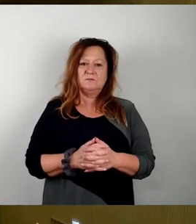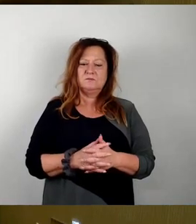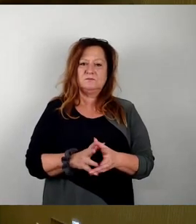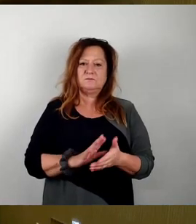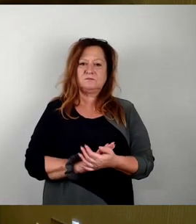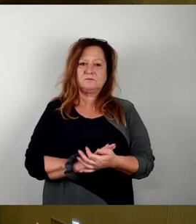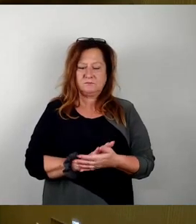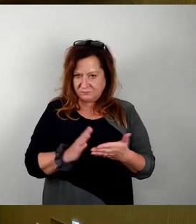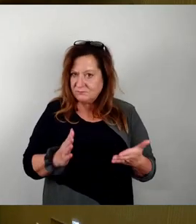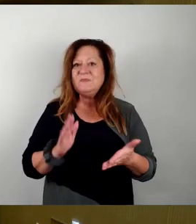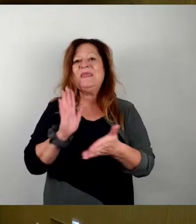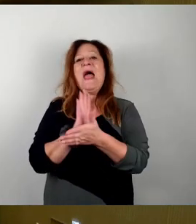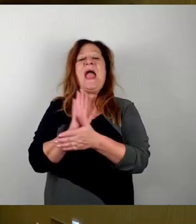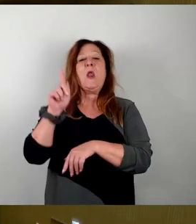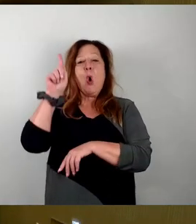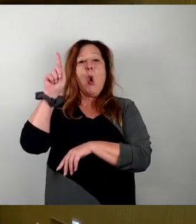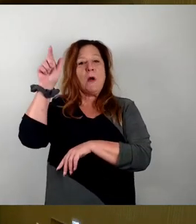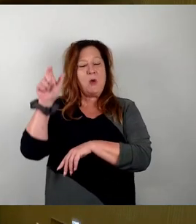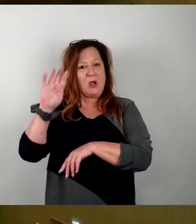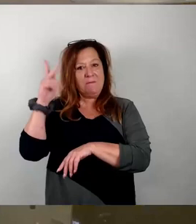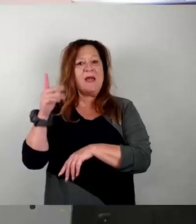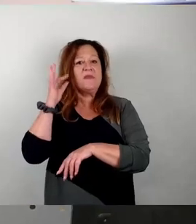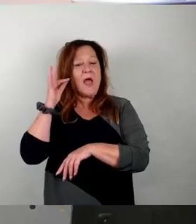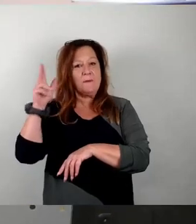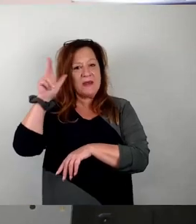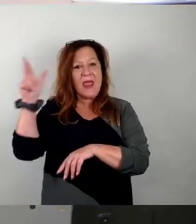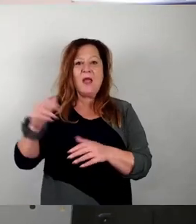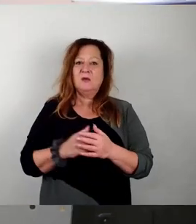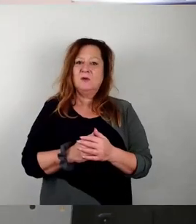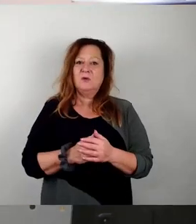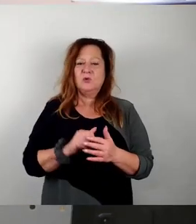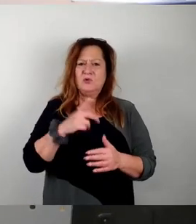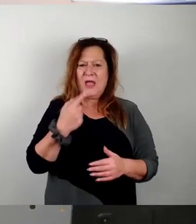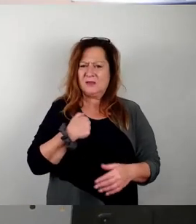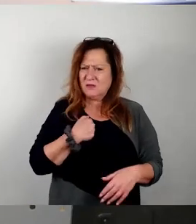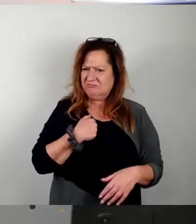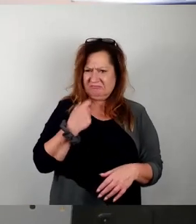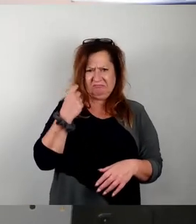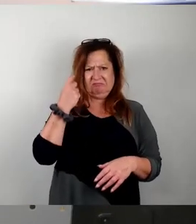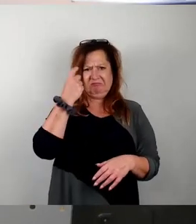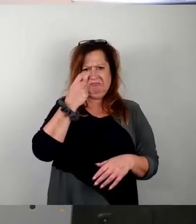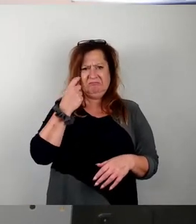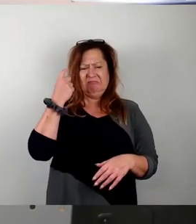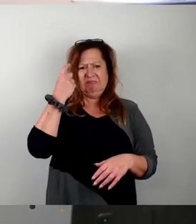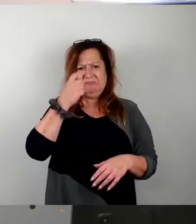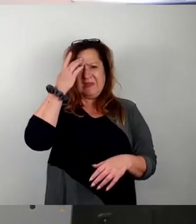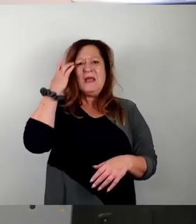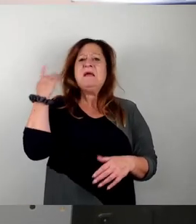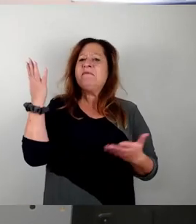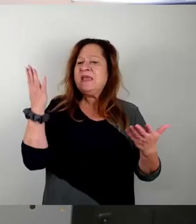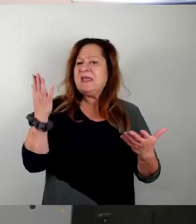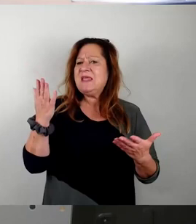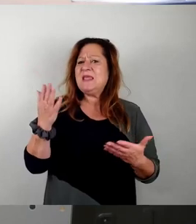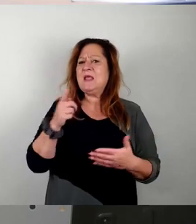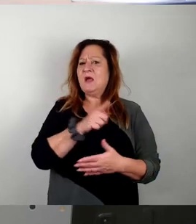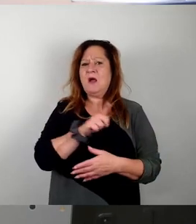Sehr geehrter Herr Oberbürgermeister, sehr geehrte Damen und Herren. Also, als erst einmal möchte ich meine Verwunderung darüber aussprechen, wie zärtlich und romantisch die Herren Wirz und